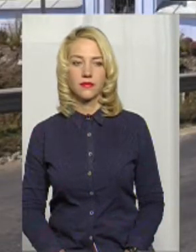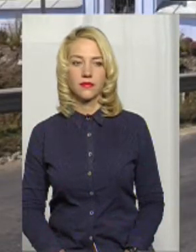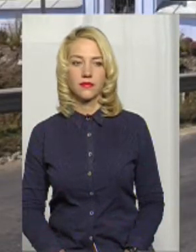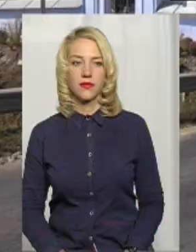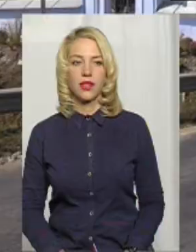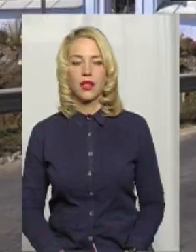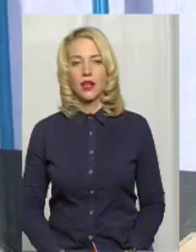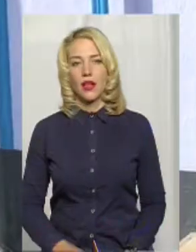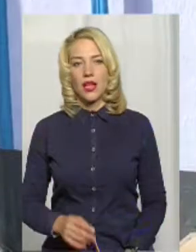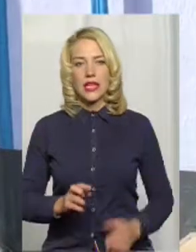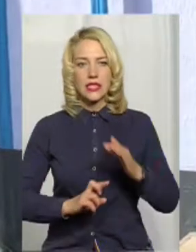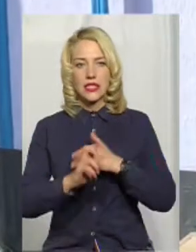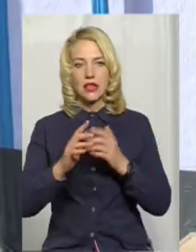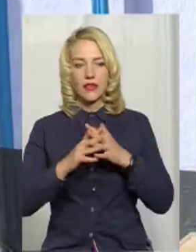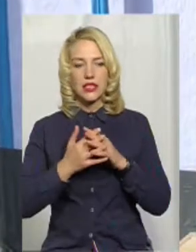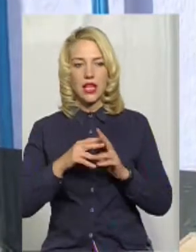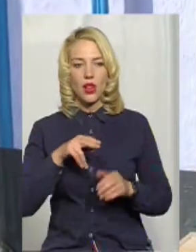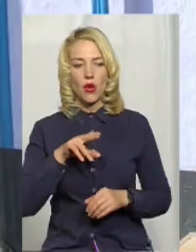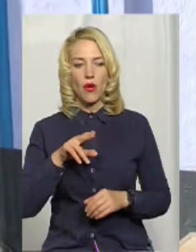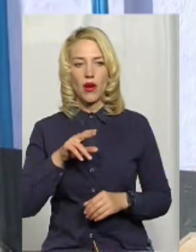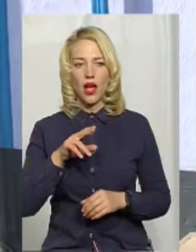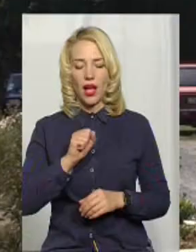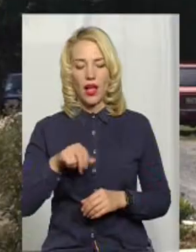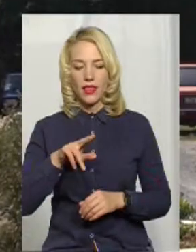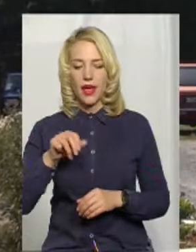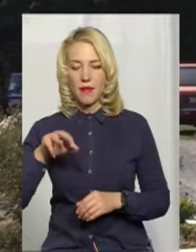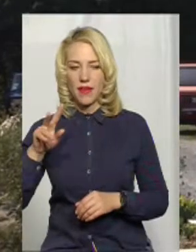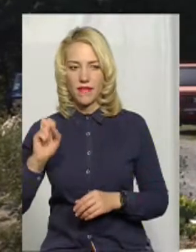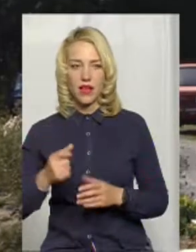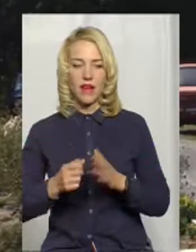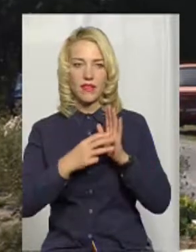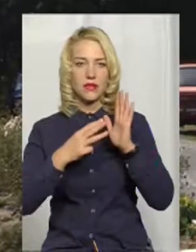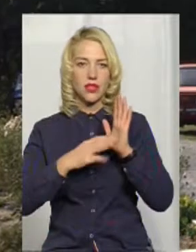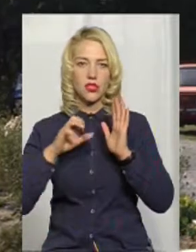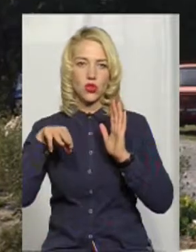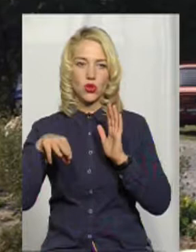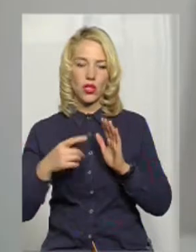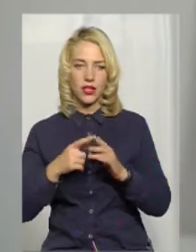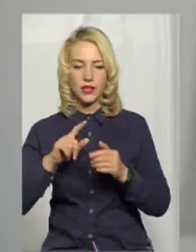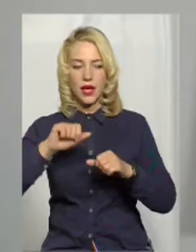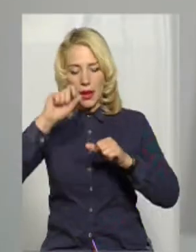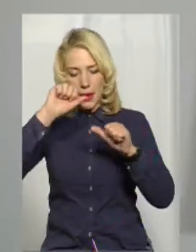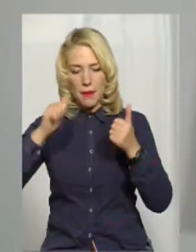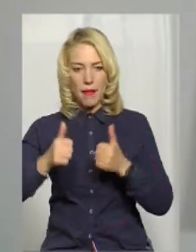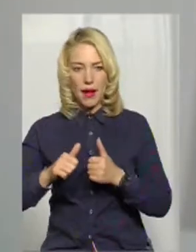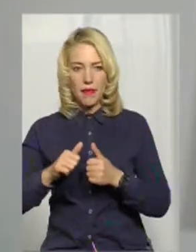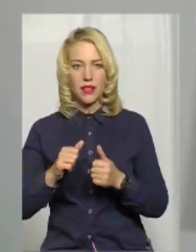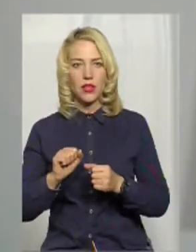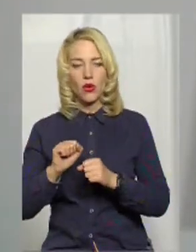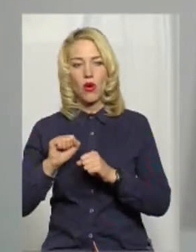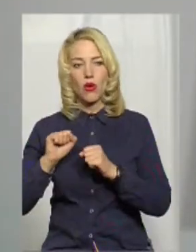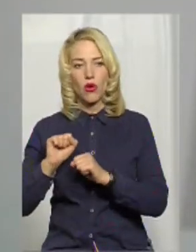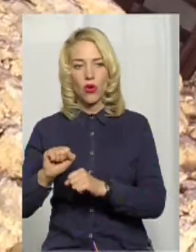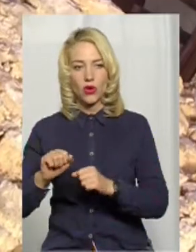Святопокровська церква у селі Адамівка Віньковецького району датується 18 століттям та набула пам'ятку охоронного статусу у 1963